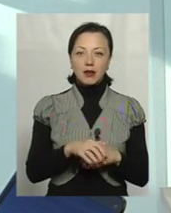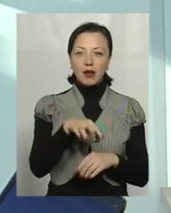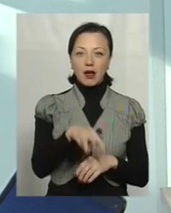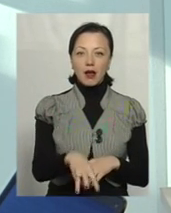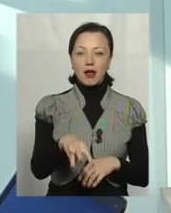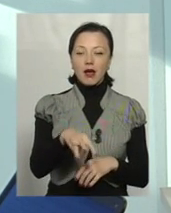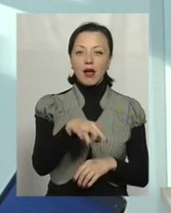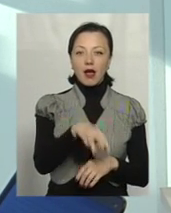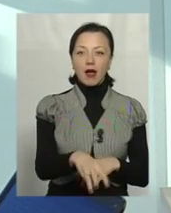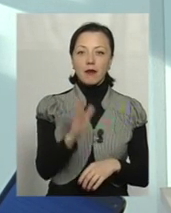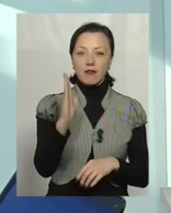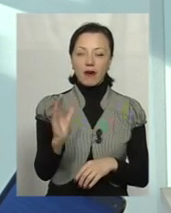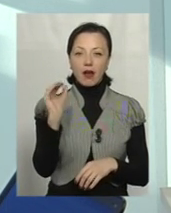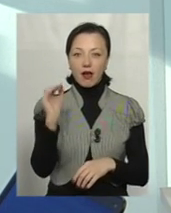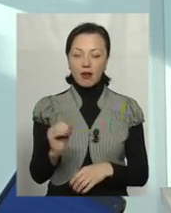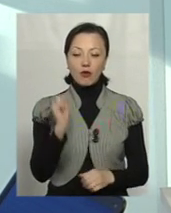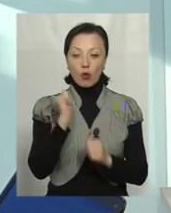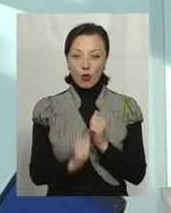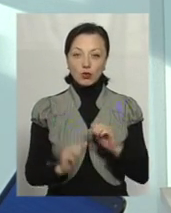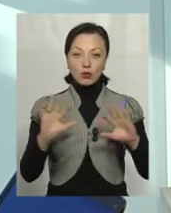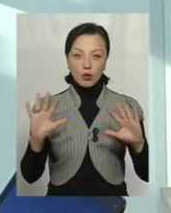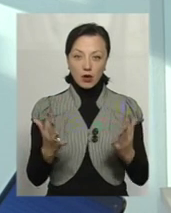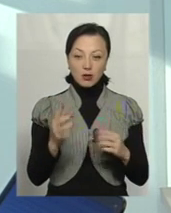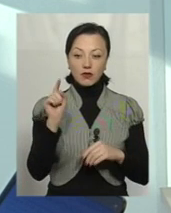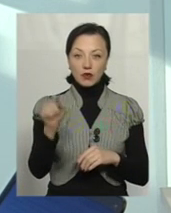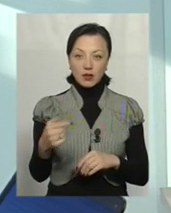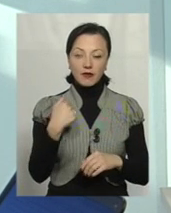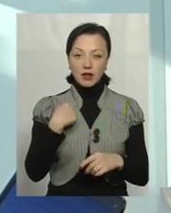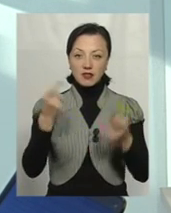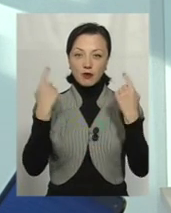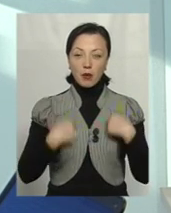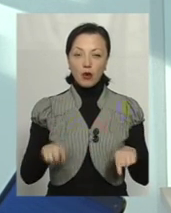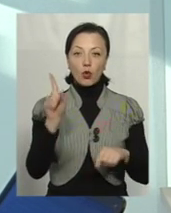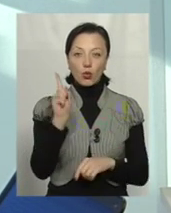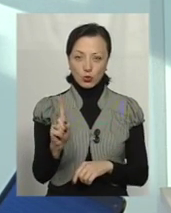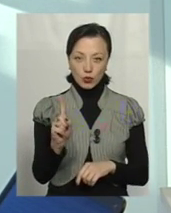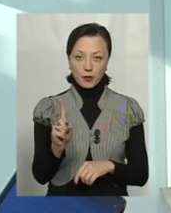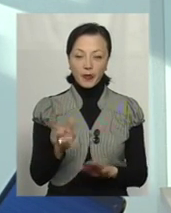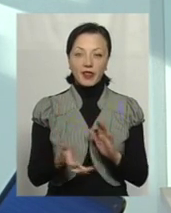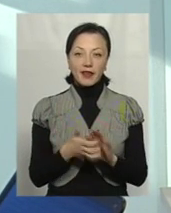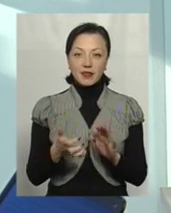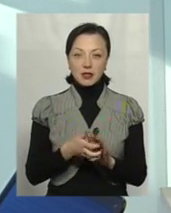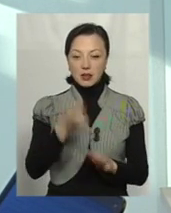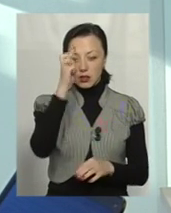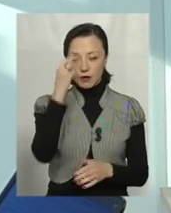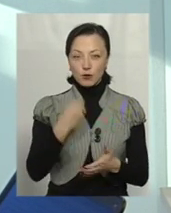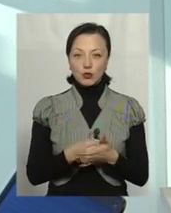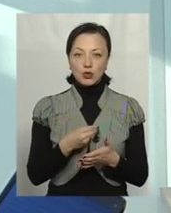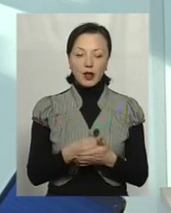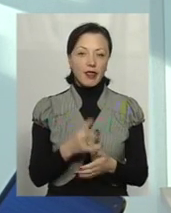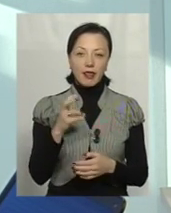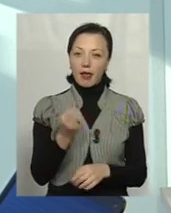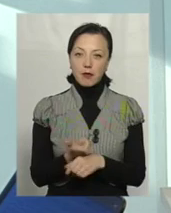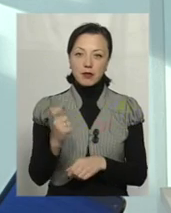МВФ. Кожного разу, по великому рахунку, вони від нас вимагають одного. Дефіцит державного бюджету не